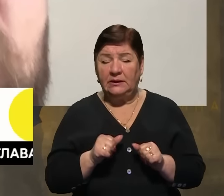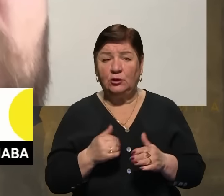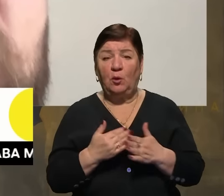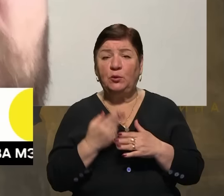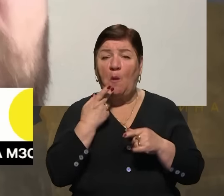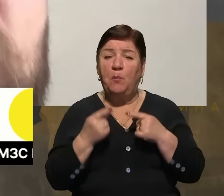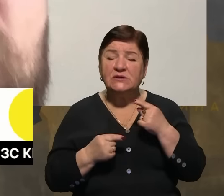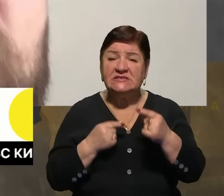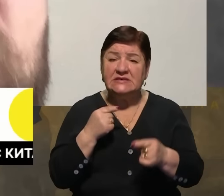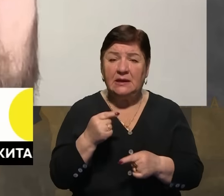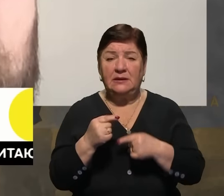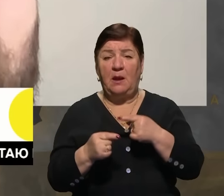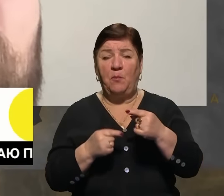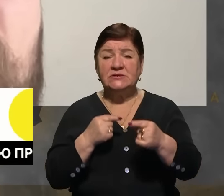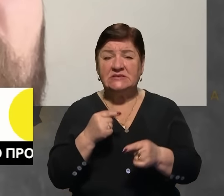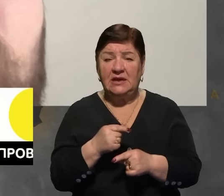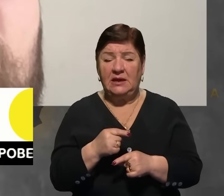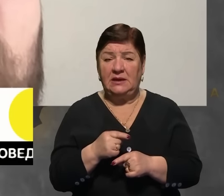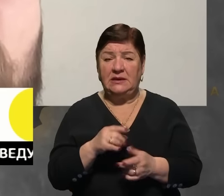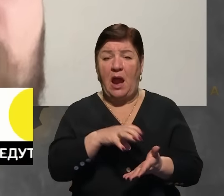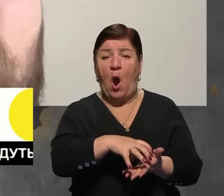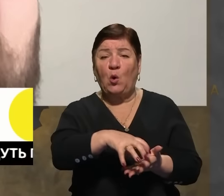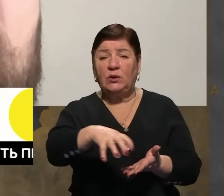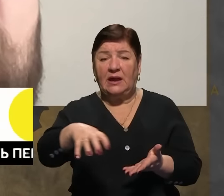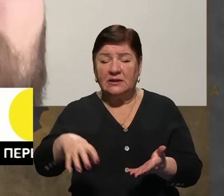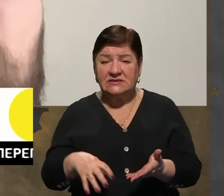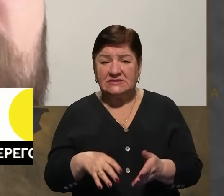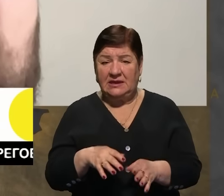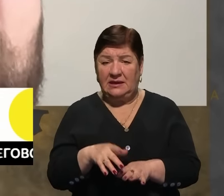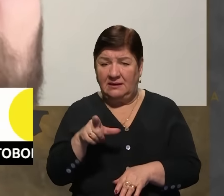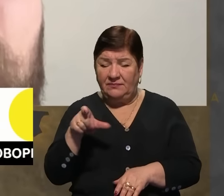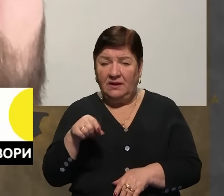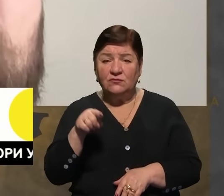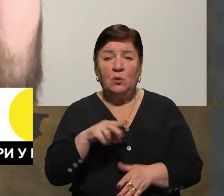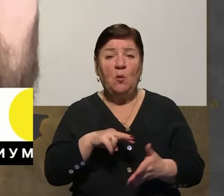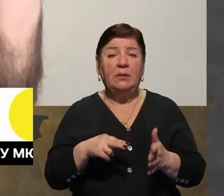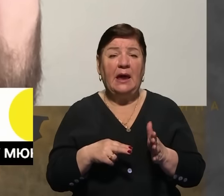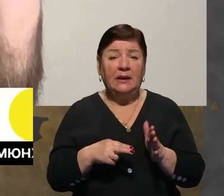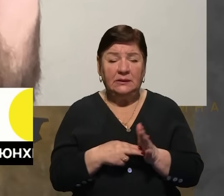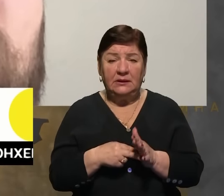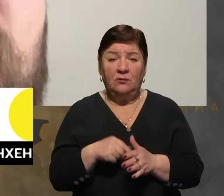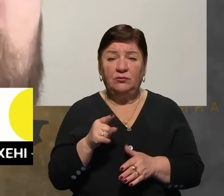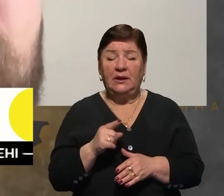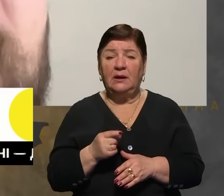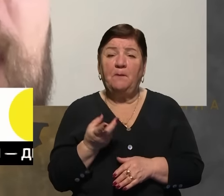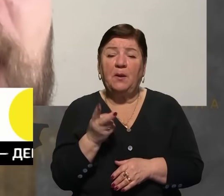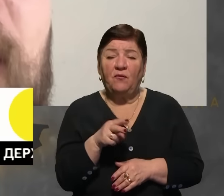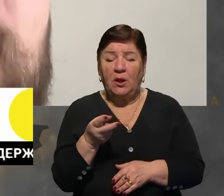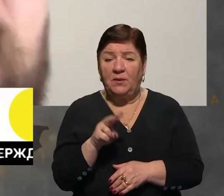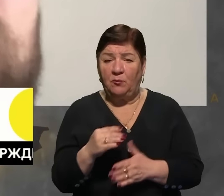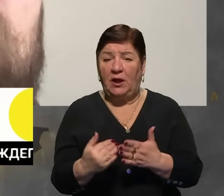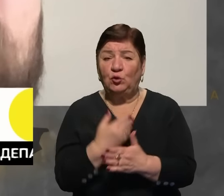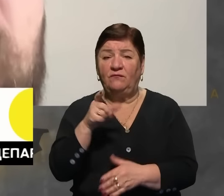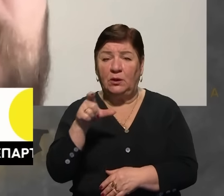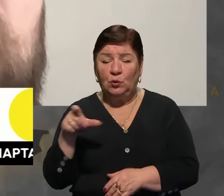постійні ротації. З логістикою в цьому плані в них постійні пробувають люди, і тому, як